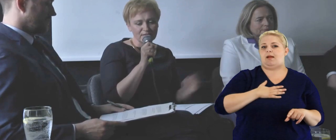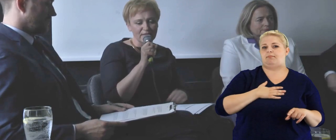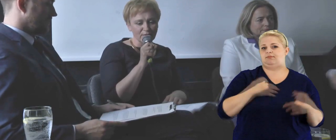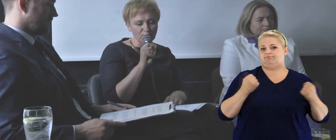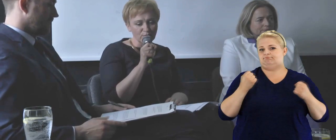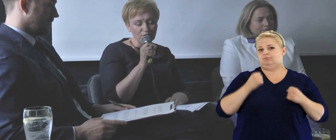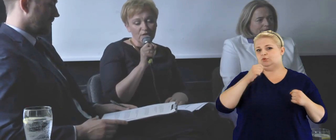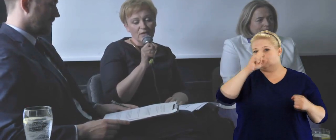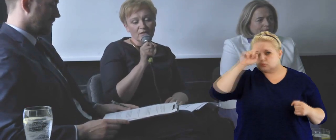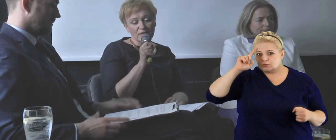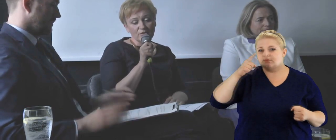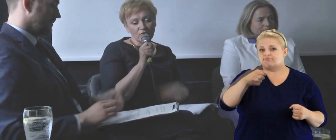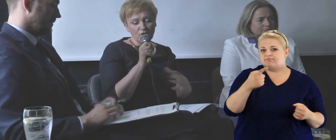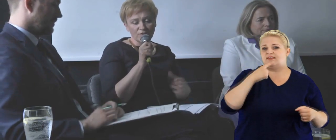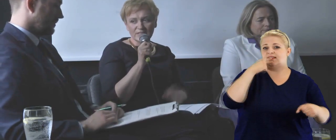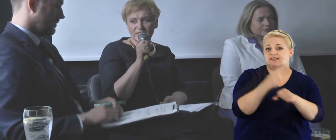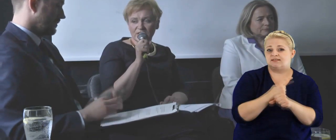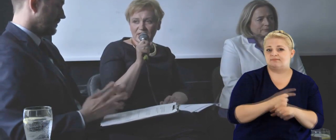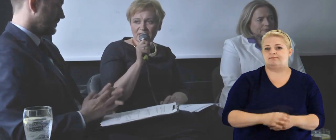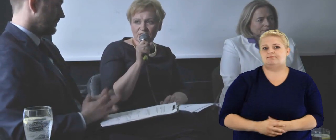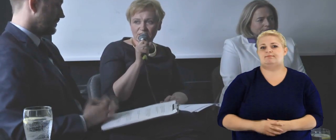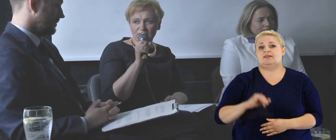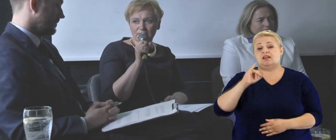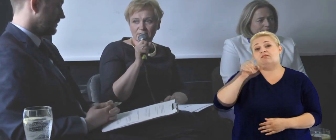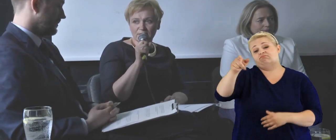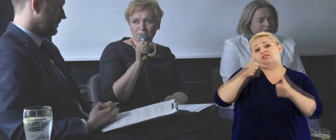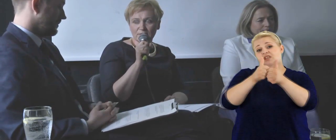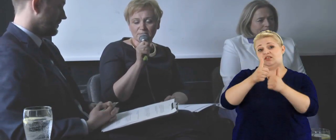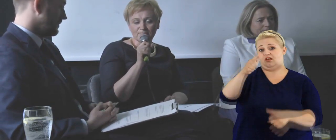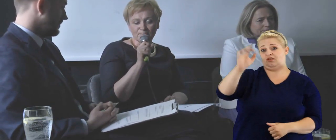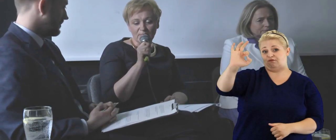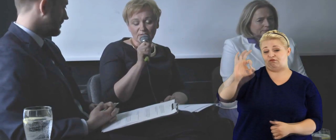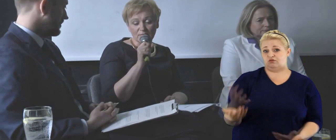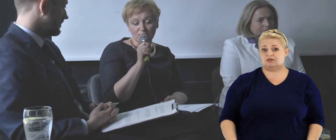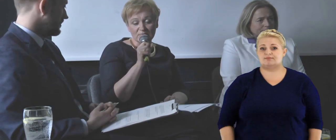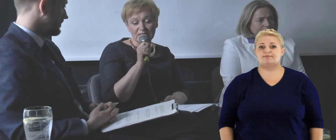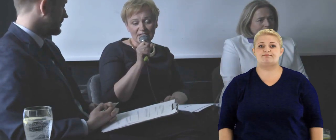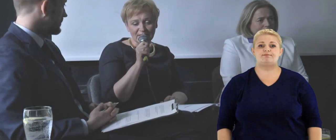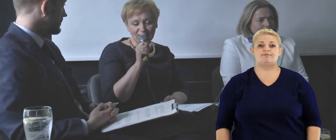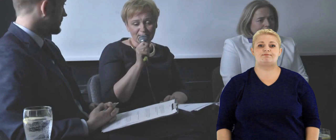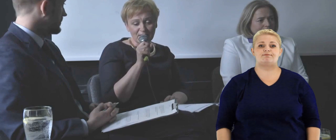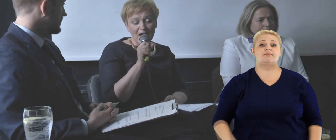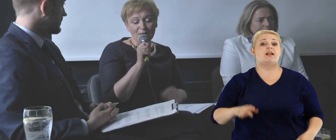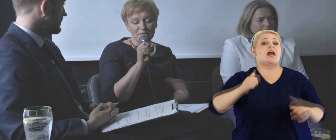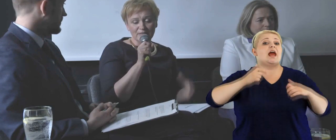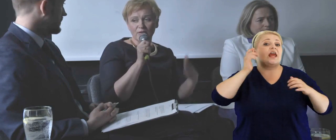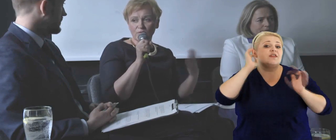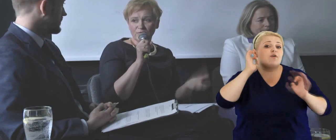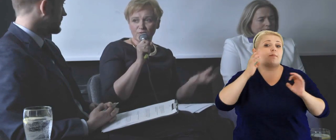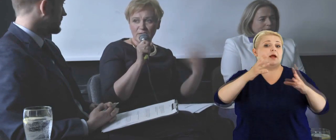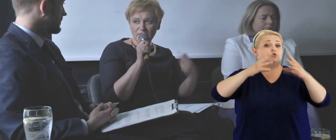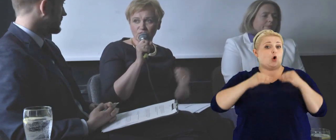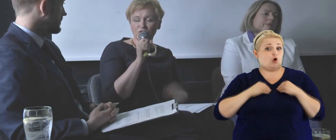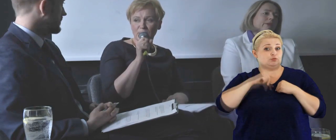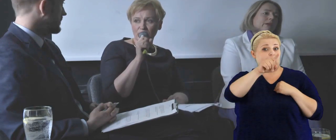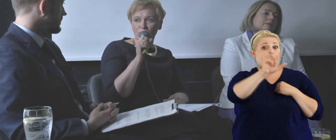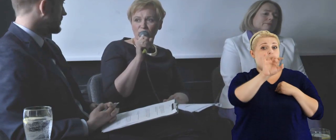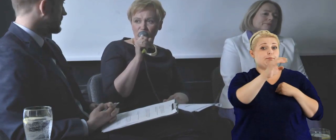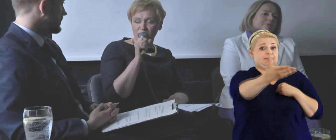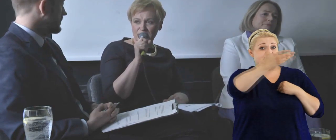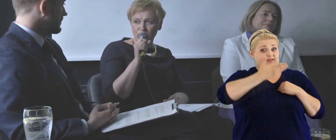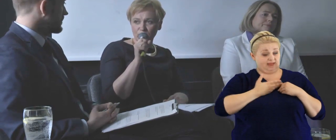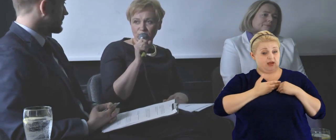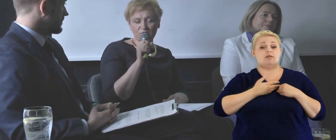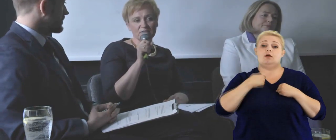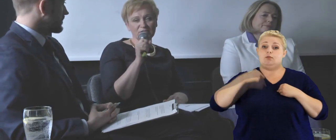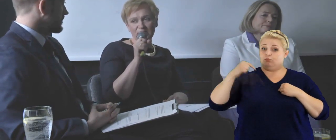armię decydentów i to do nich też należy zadanie, aby tą informację otrzymaną